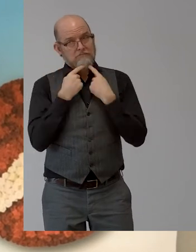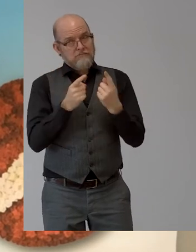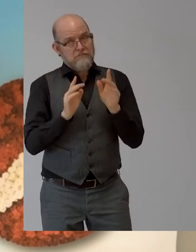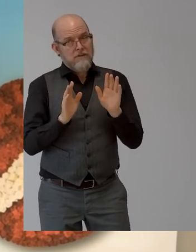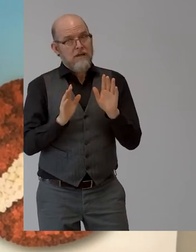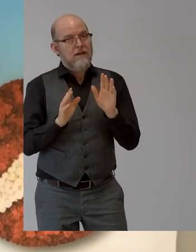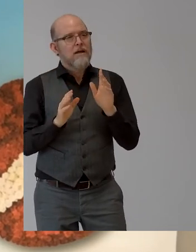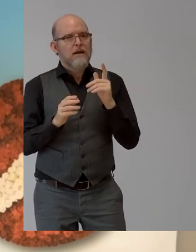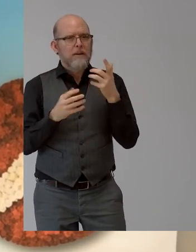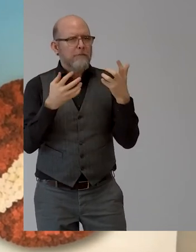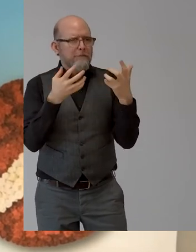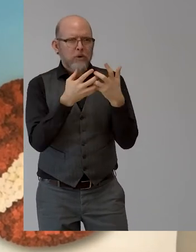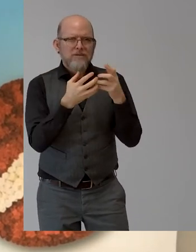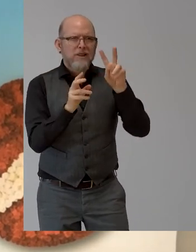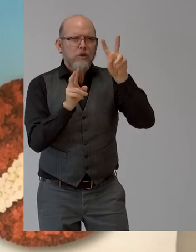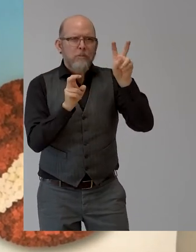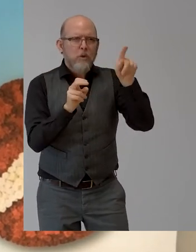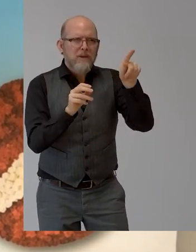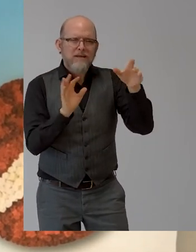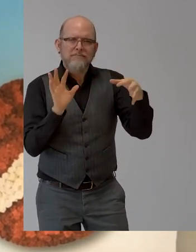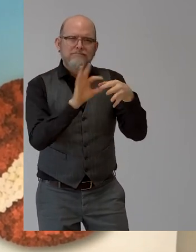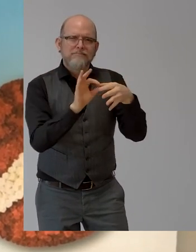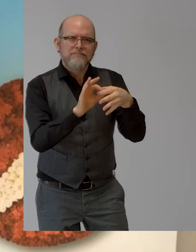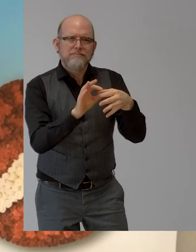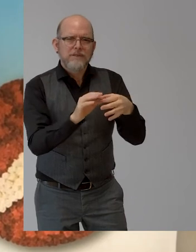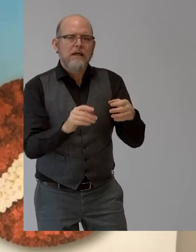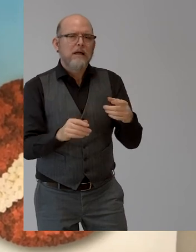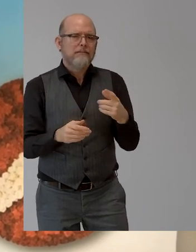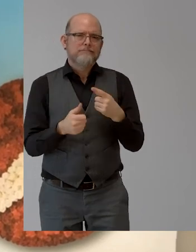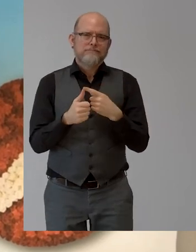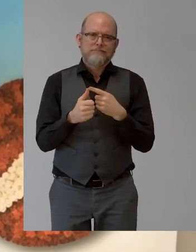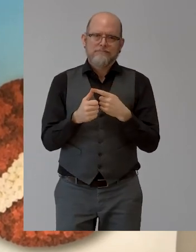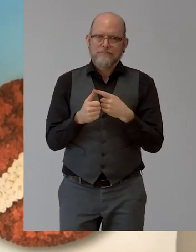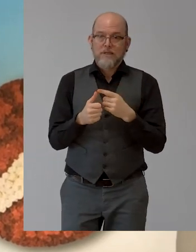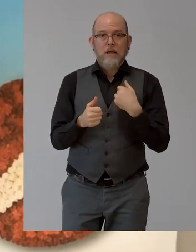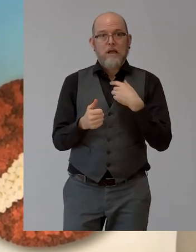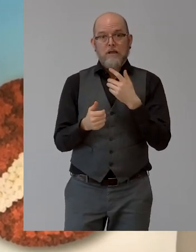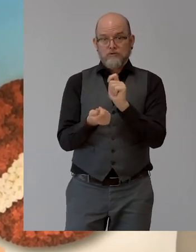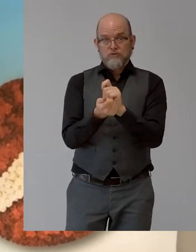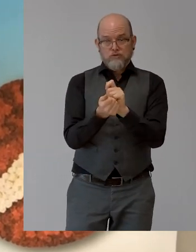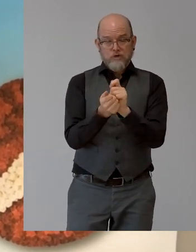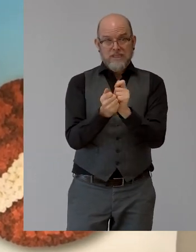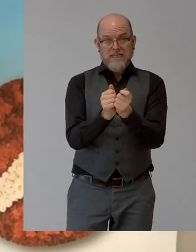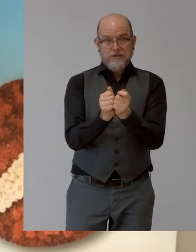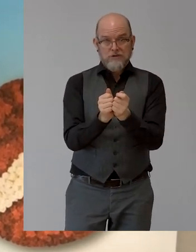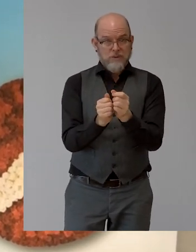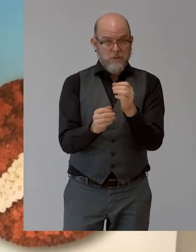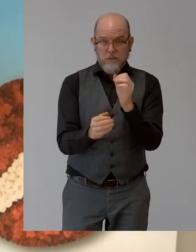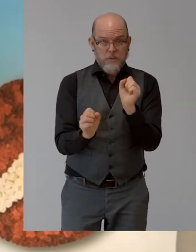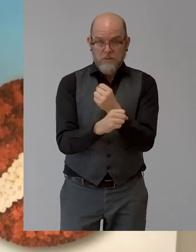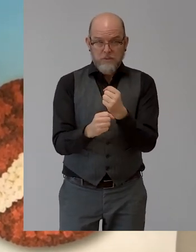you at the end are not successful with the changes you have in mind, this is probably